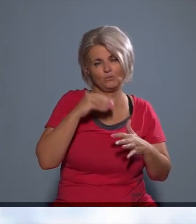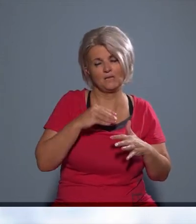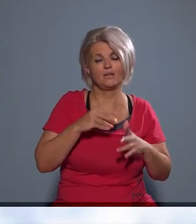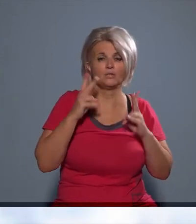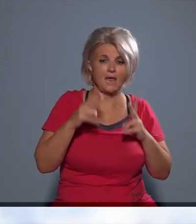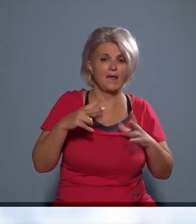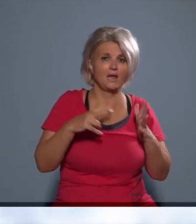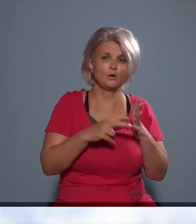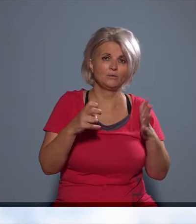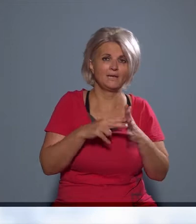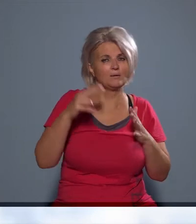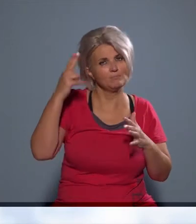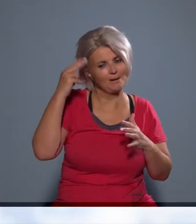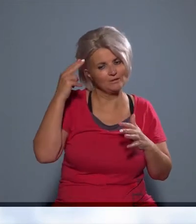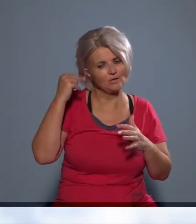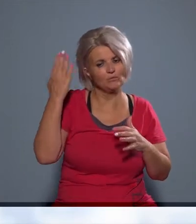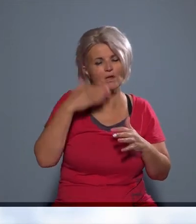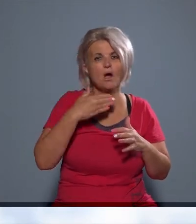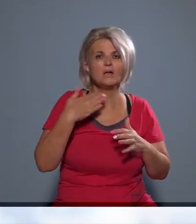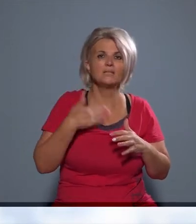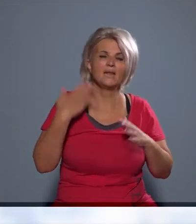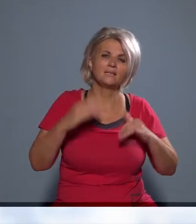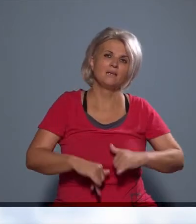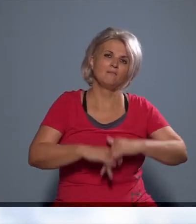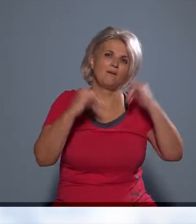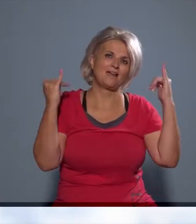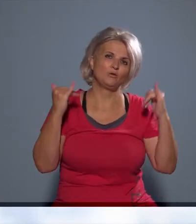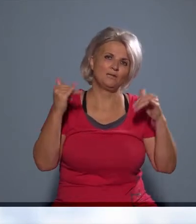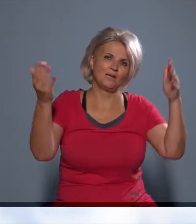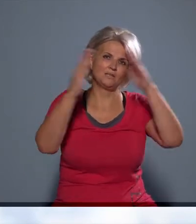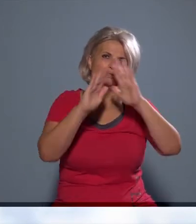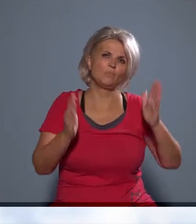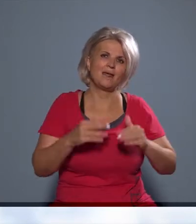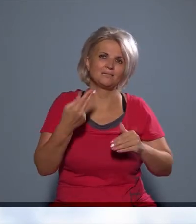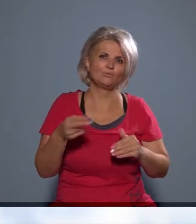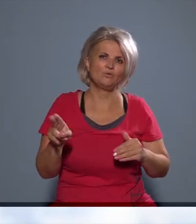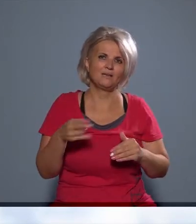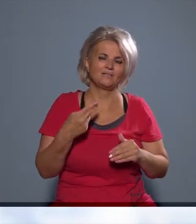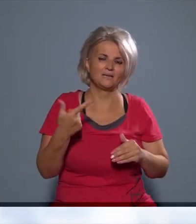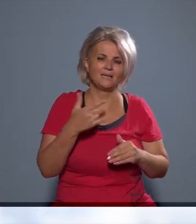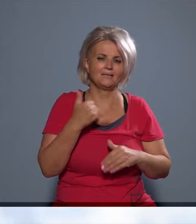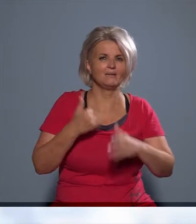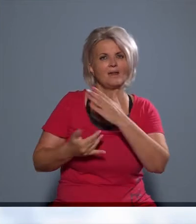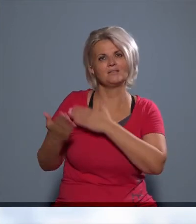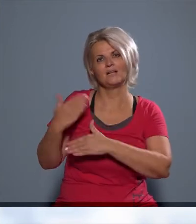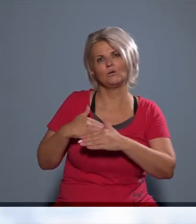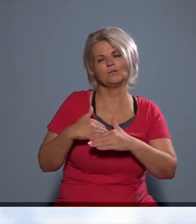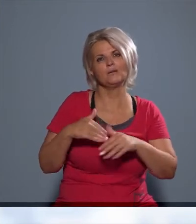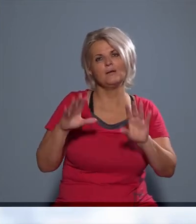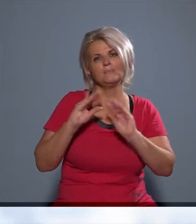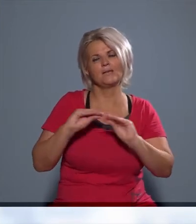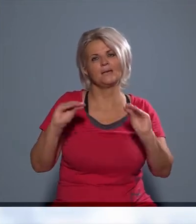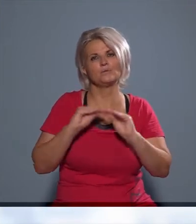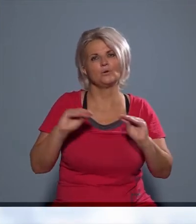lesz olyan ügyes, mint akinek van. Tehát, hogyha szeretné, akkor felfejleszti, tehát ez nekem így nem probléma. Két éve a